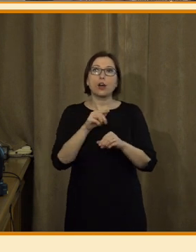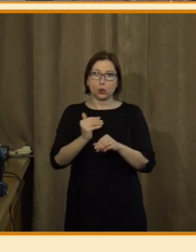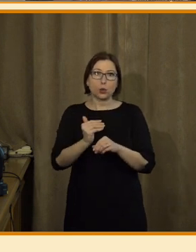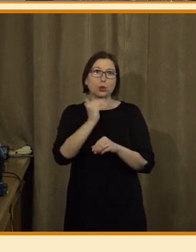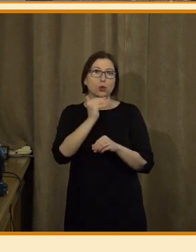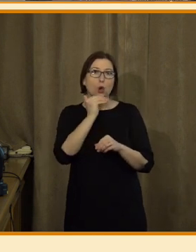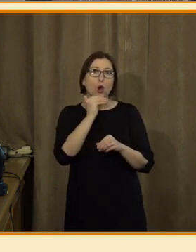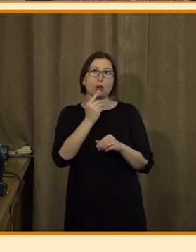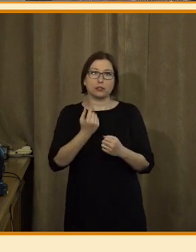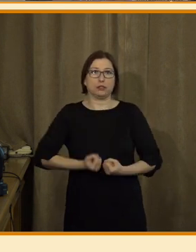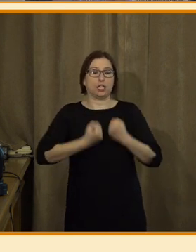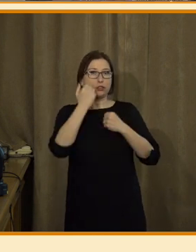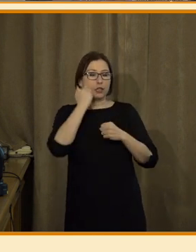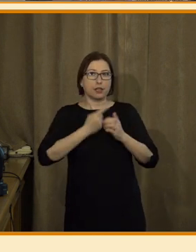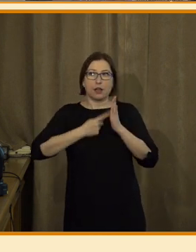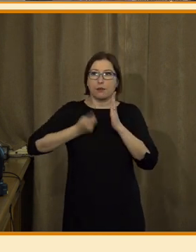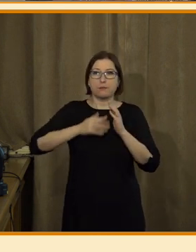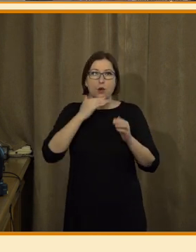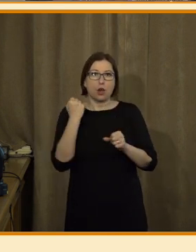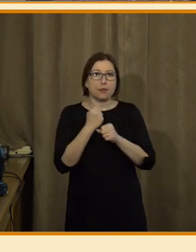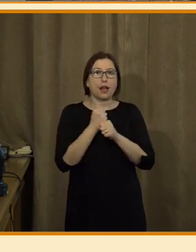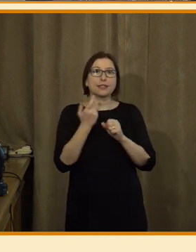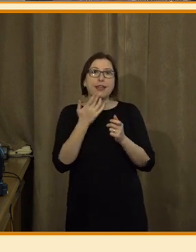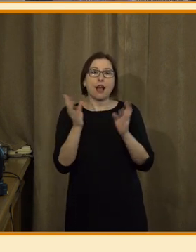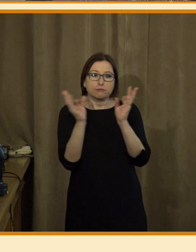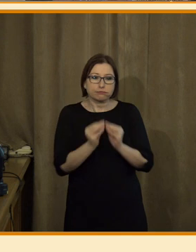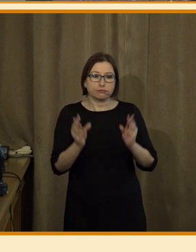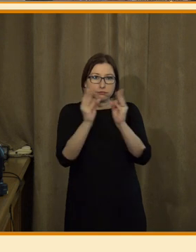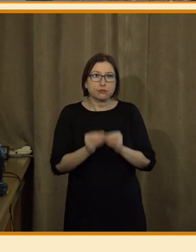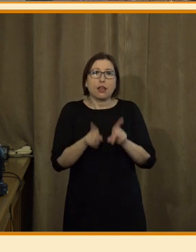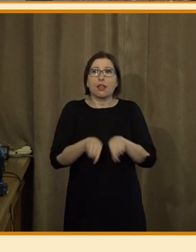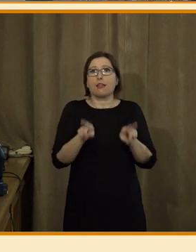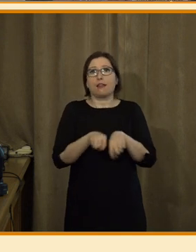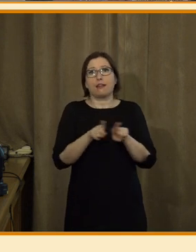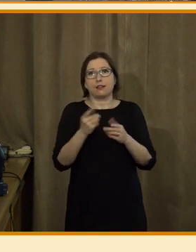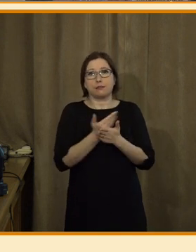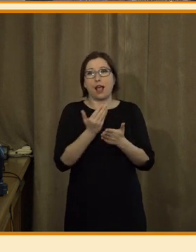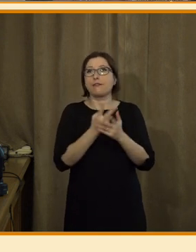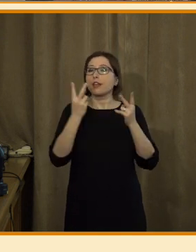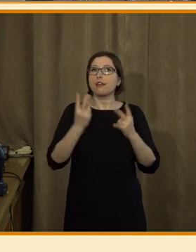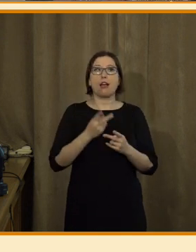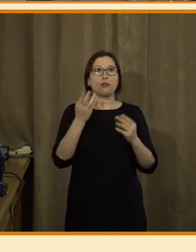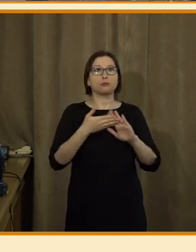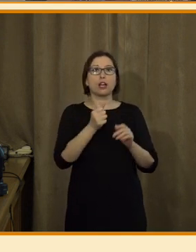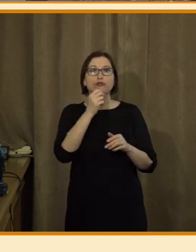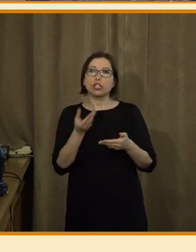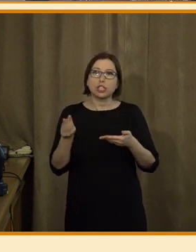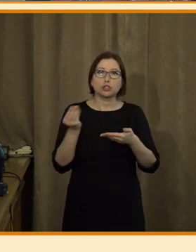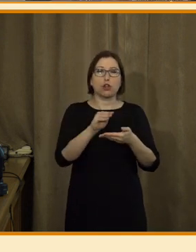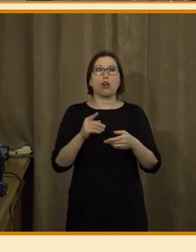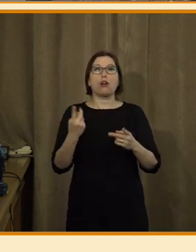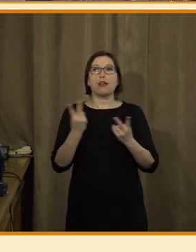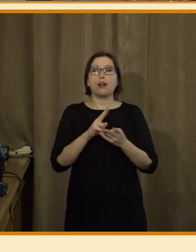hodně zatěžuje lidi právě zpracováním těch rutynních věcí, jako jsou čísla